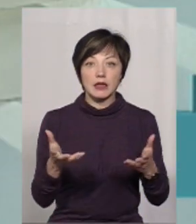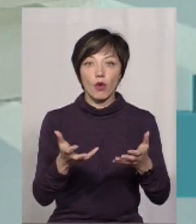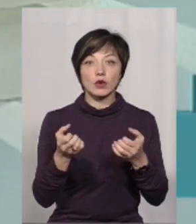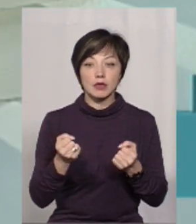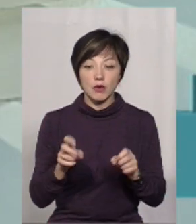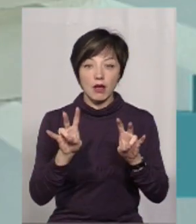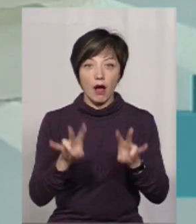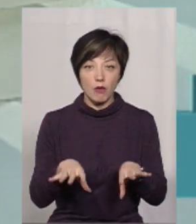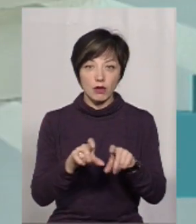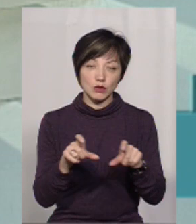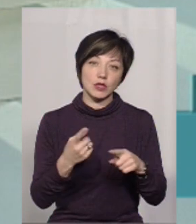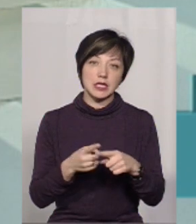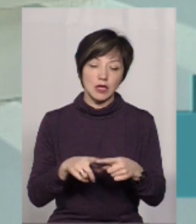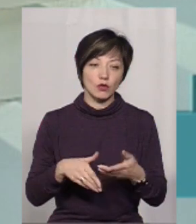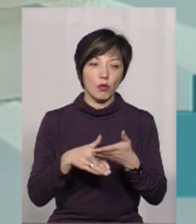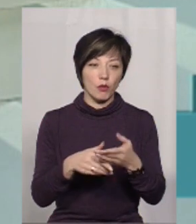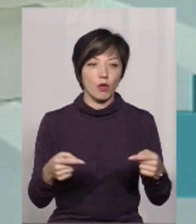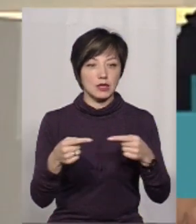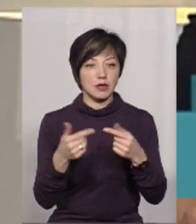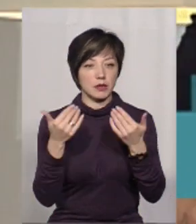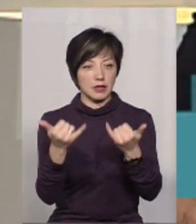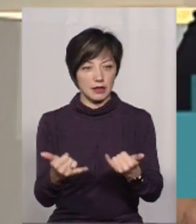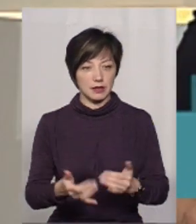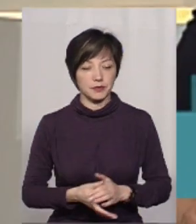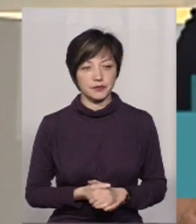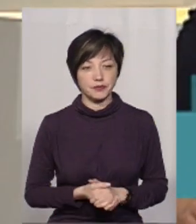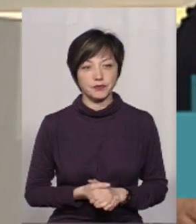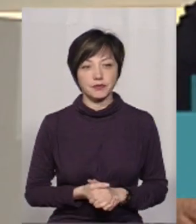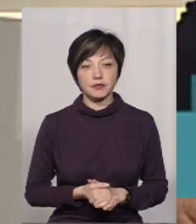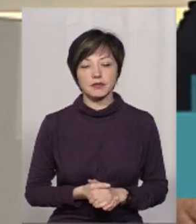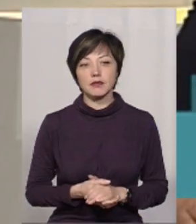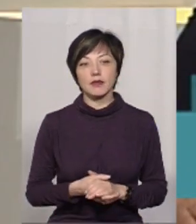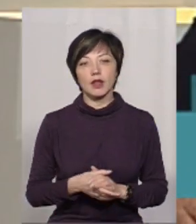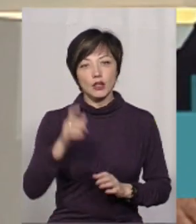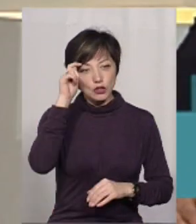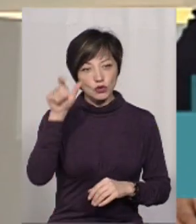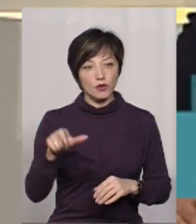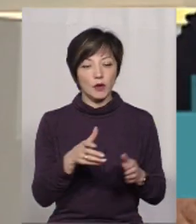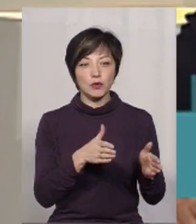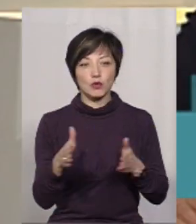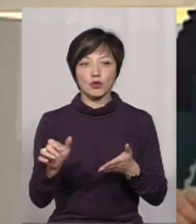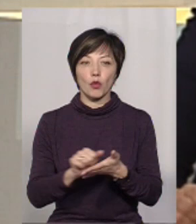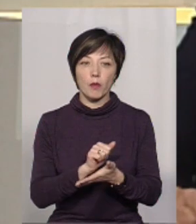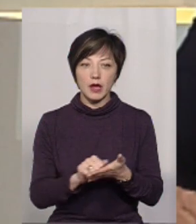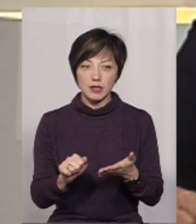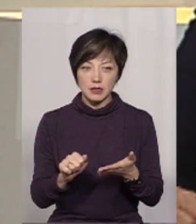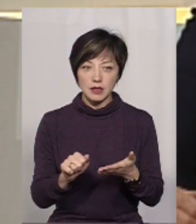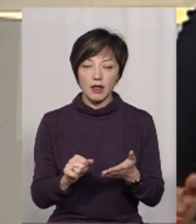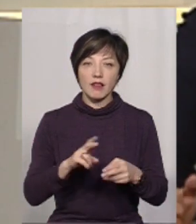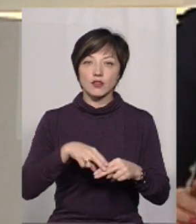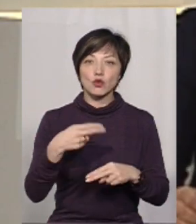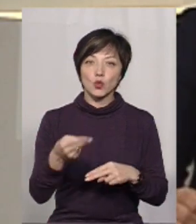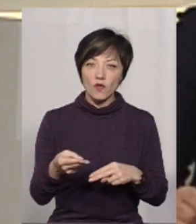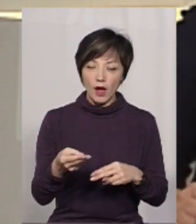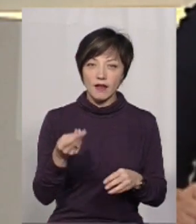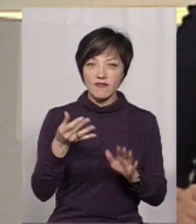які отримують амбулаторну, оце допомога саме для них. Ну, чоловіком, який підготував документи на